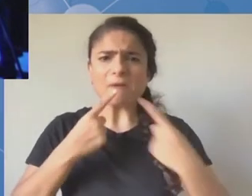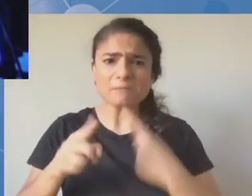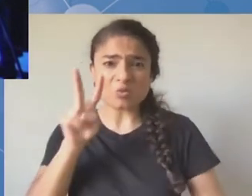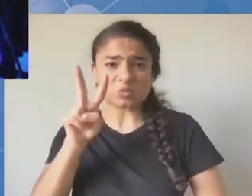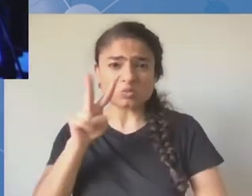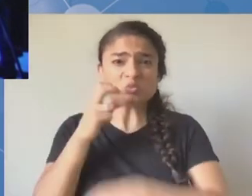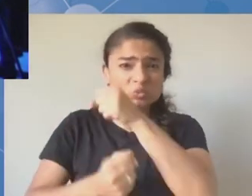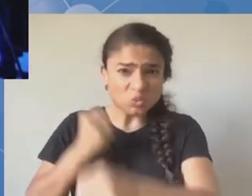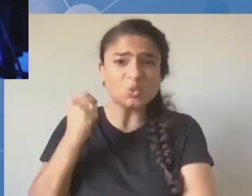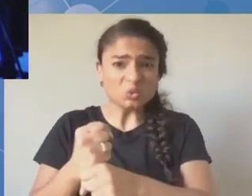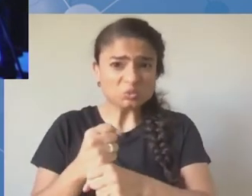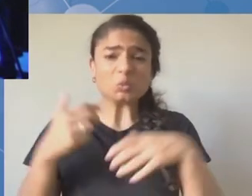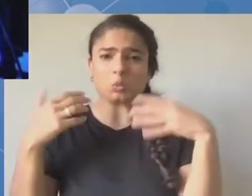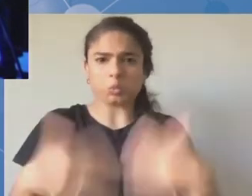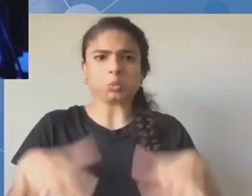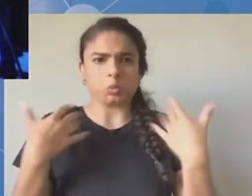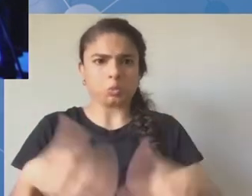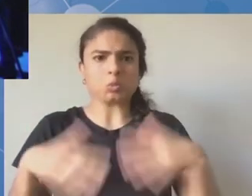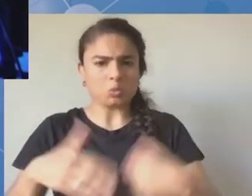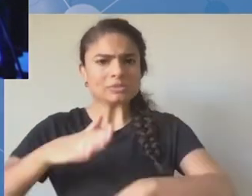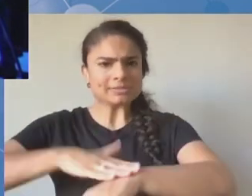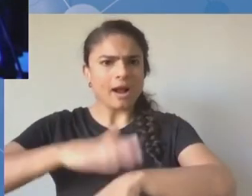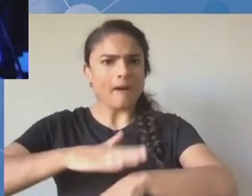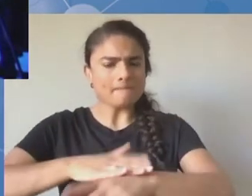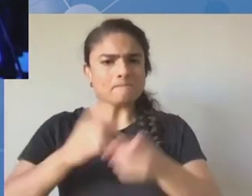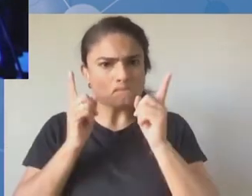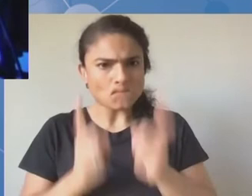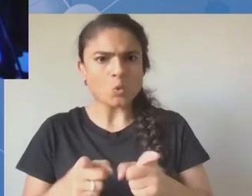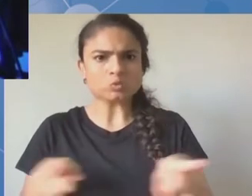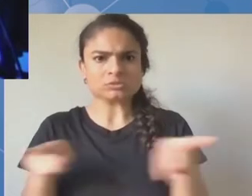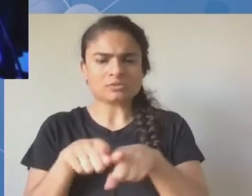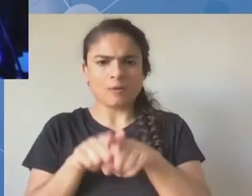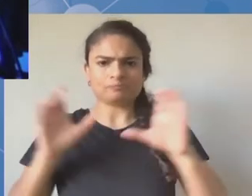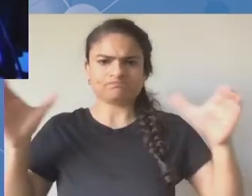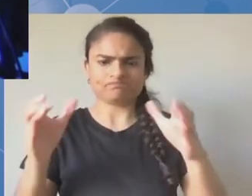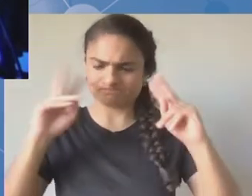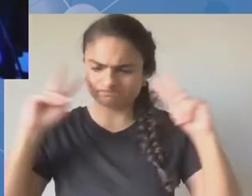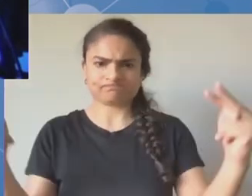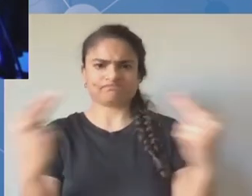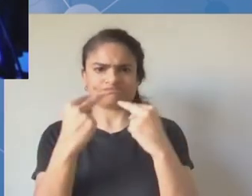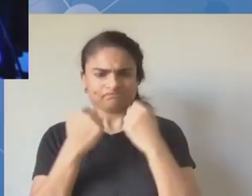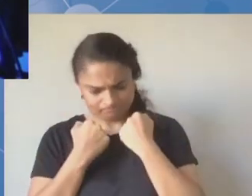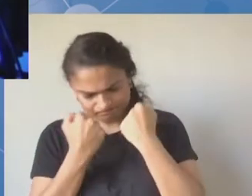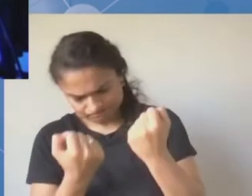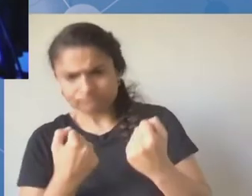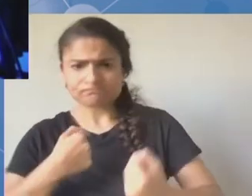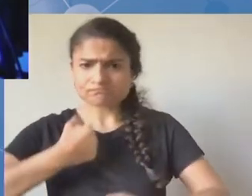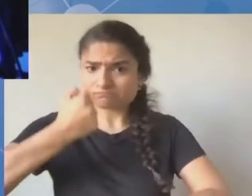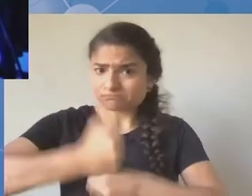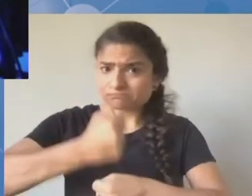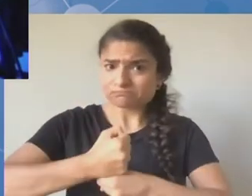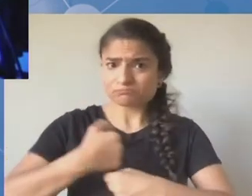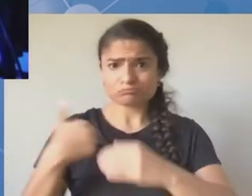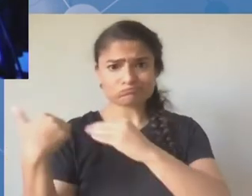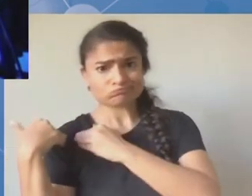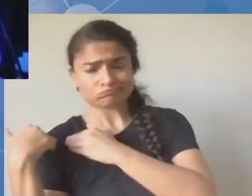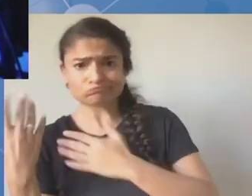odbywamy i mam takie poczucie, że może musimy na nowo zdefiniować swoją rolę